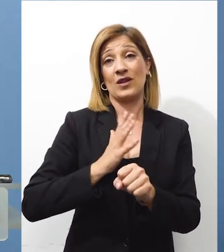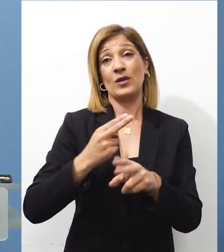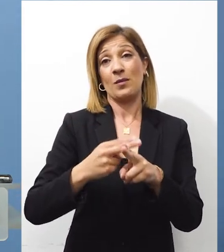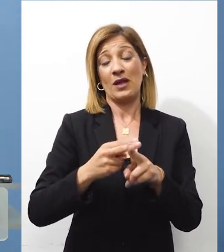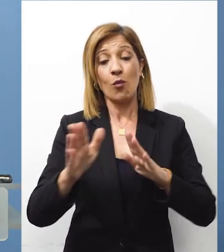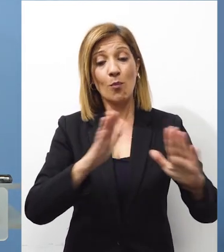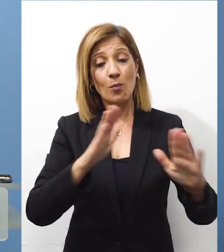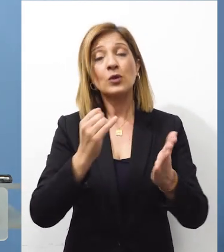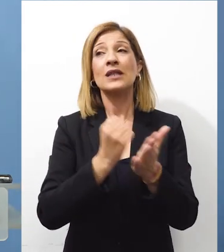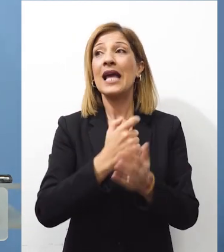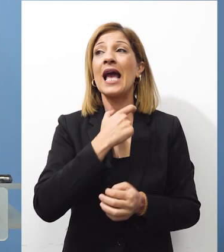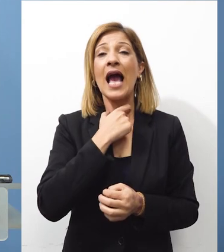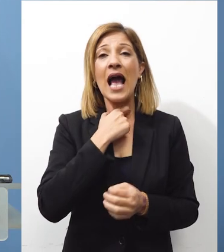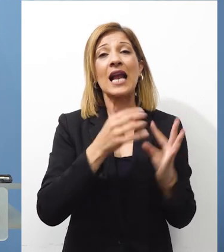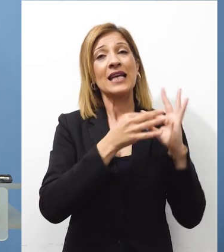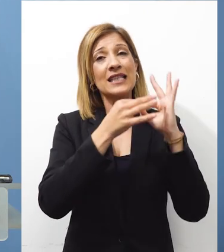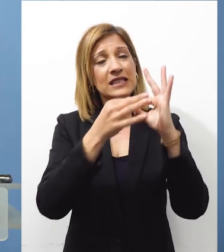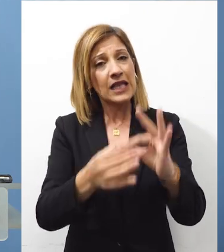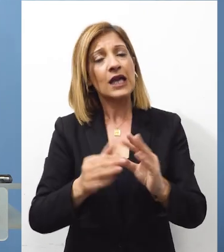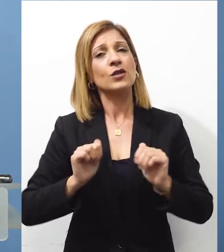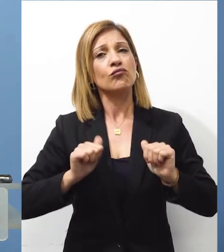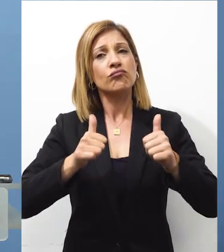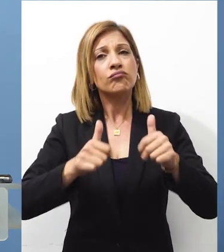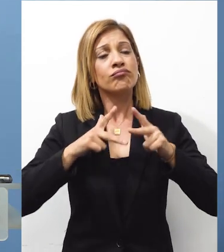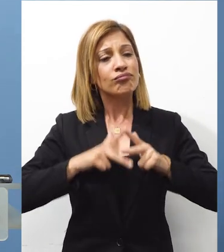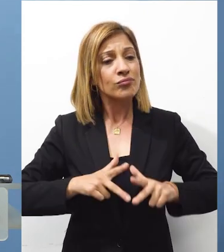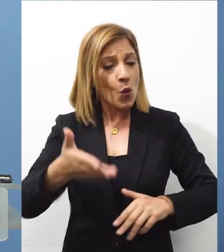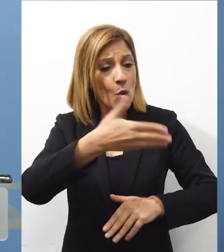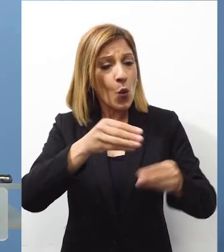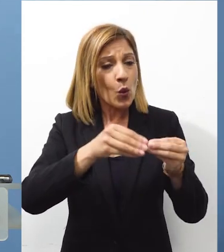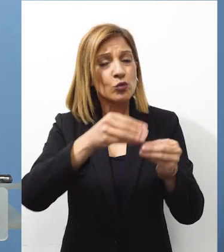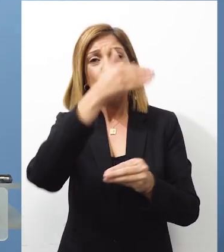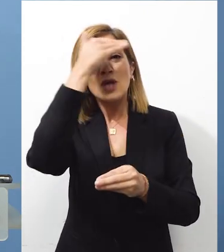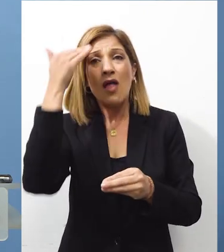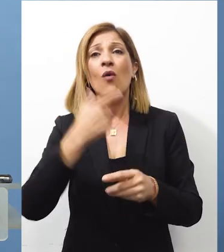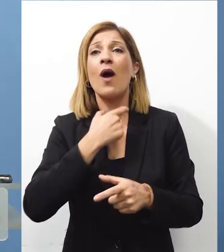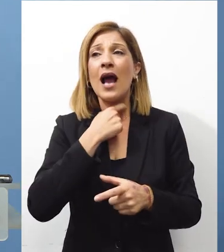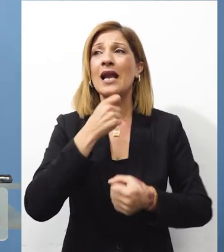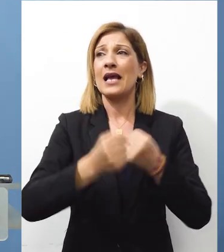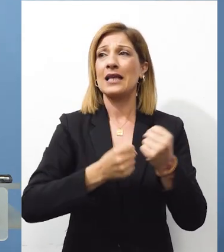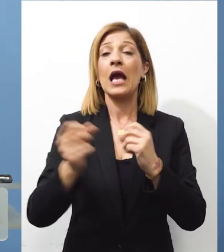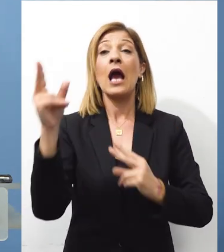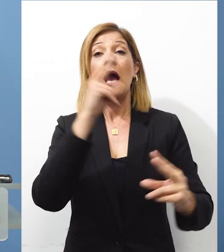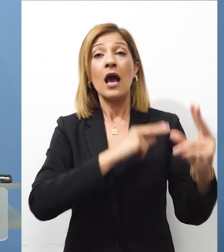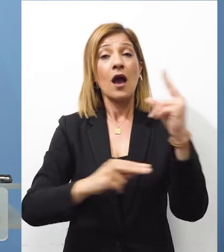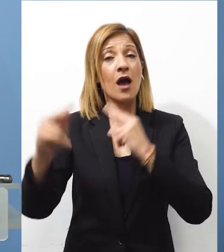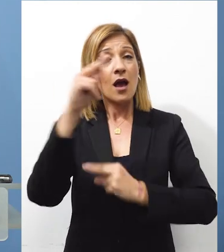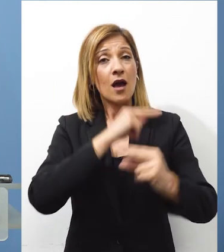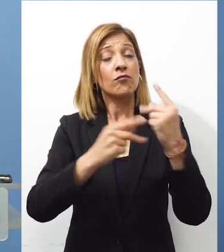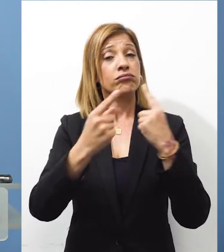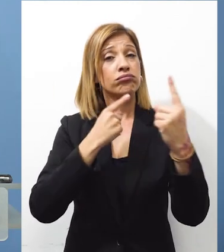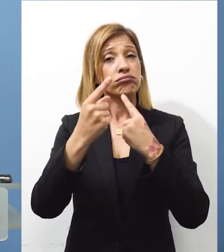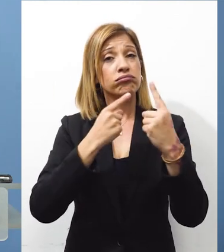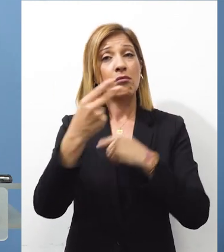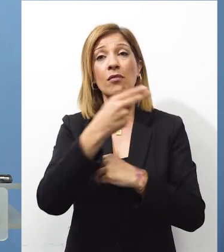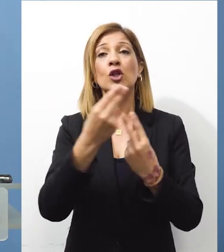επιτακτική η ανάγκη της συνέχισης της πρωτοβουλίας για ανακούφιση του άμαχου πληθυσμού στην Γάζα. Οι συζητήσεις ασφαλώς επικεντρώθηκαν και